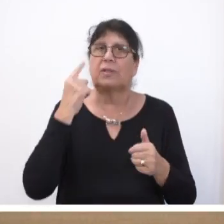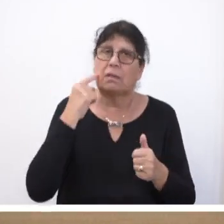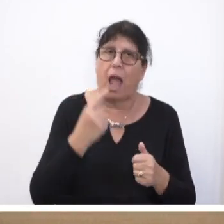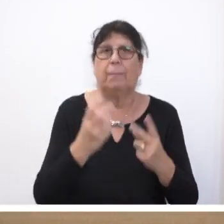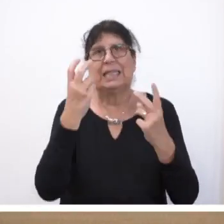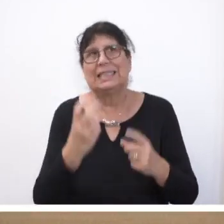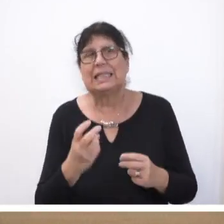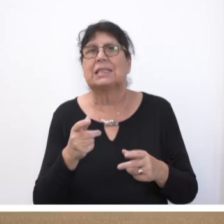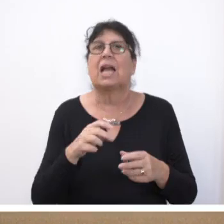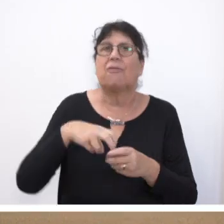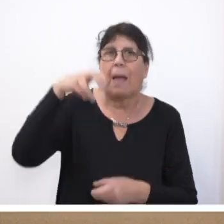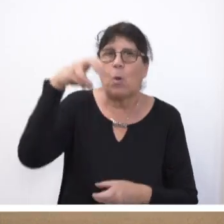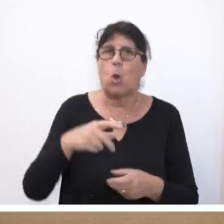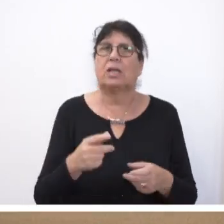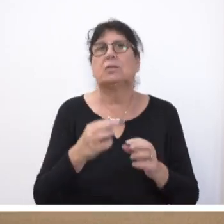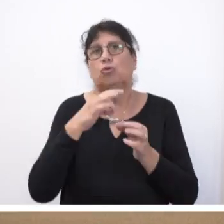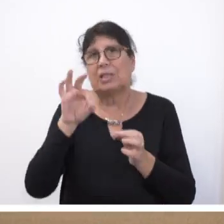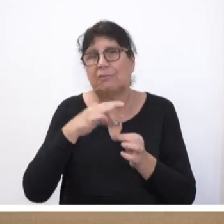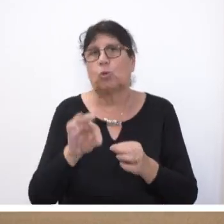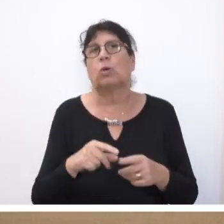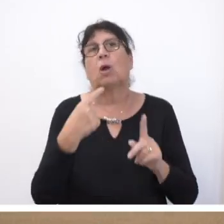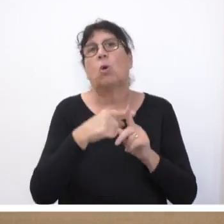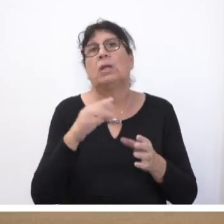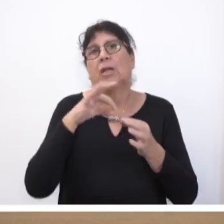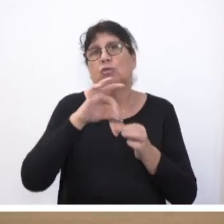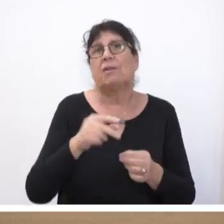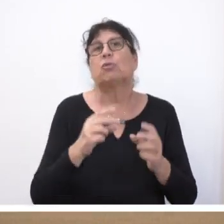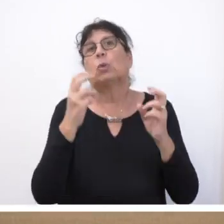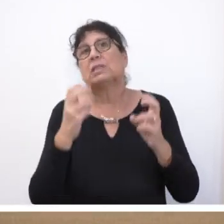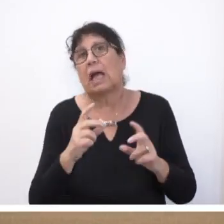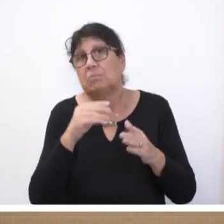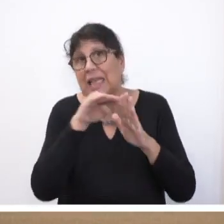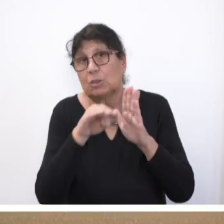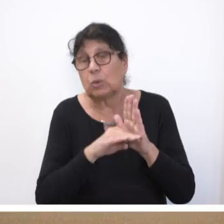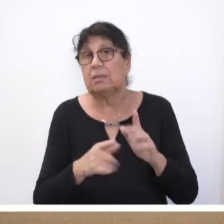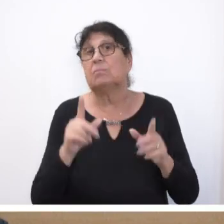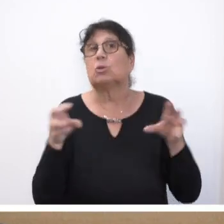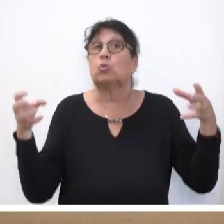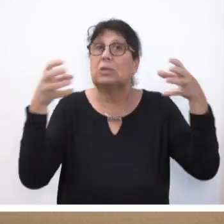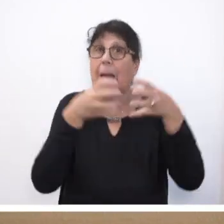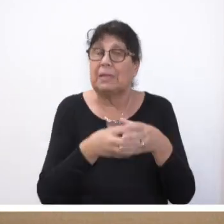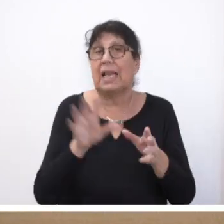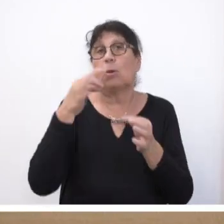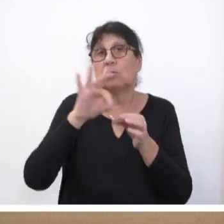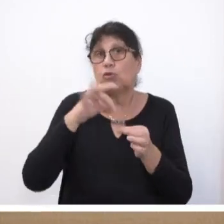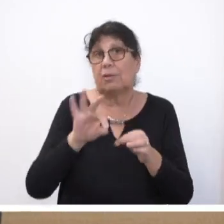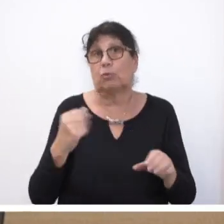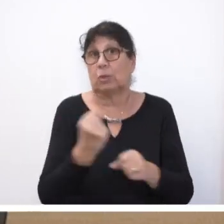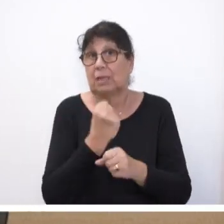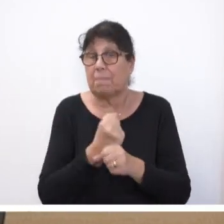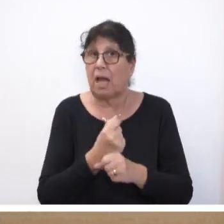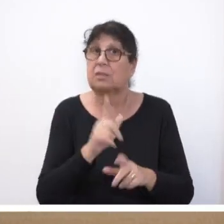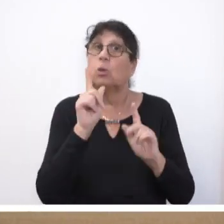Vermögen von Stiftungen sowie zur Änderung von Stiftungssatzungen und zur Zulegung und Zusammenlegung von Stiftungen geschaffen und